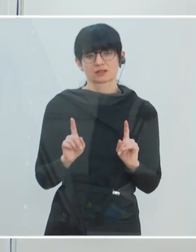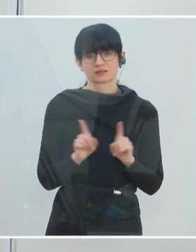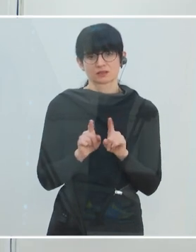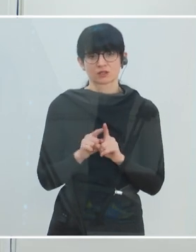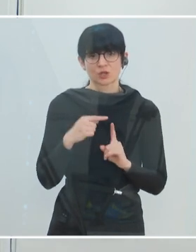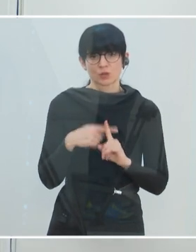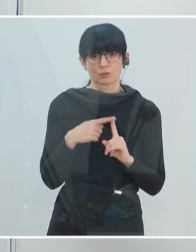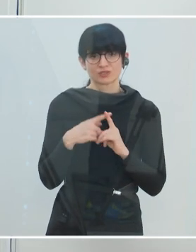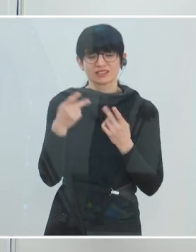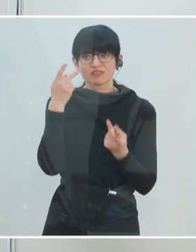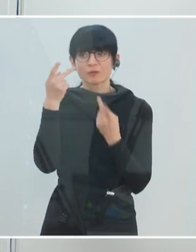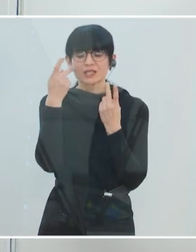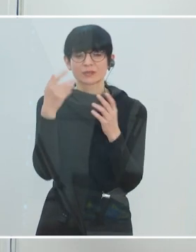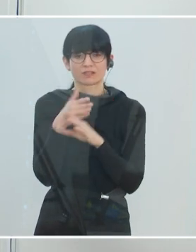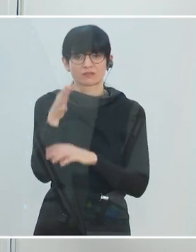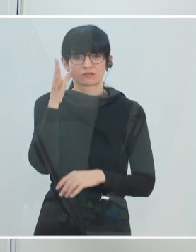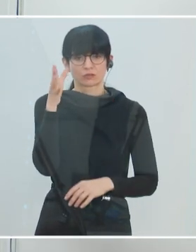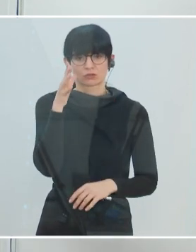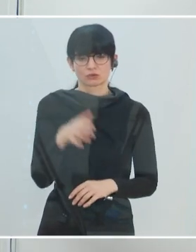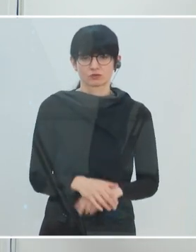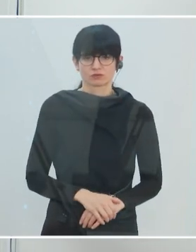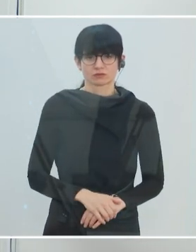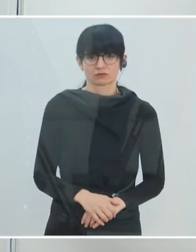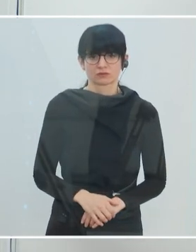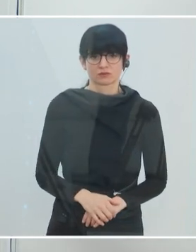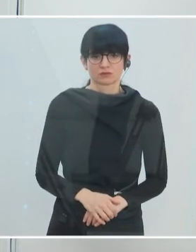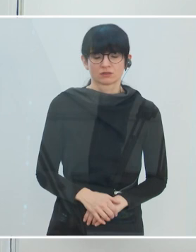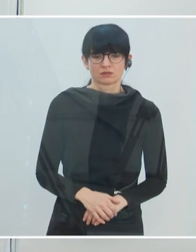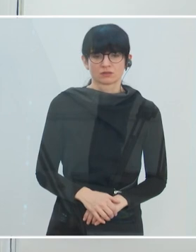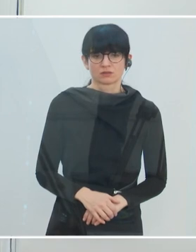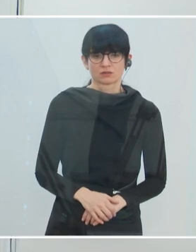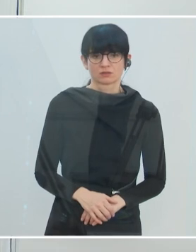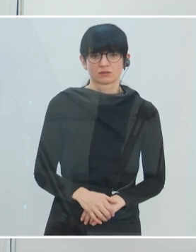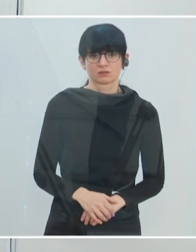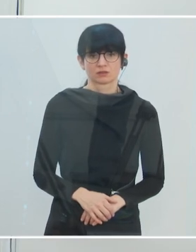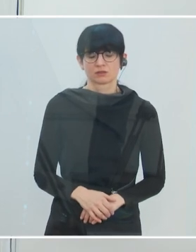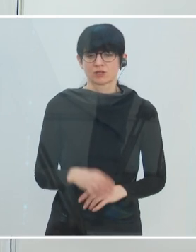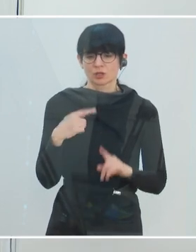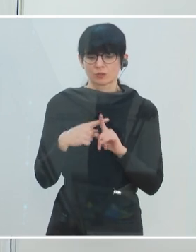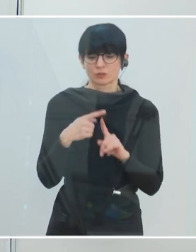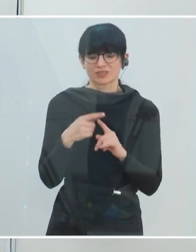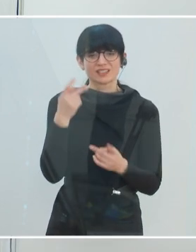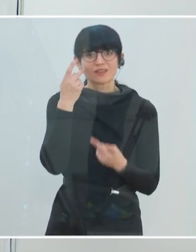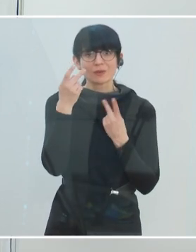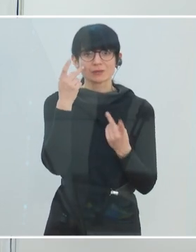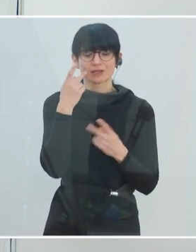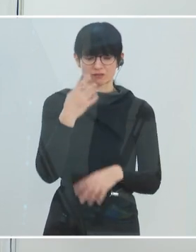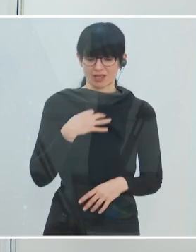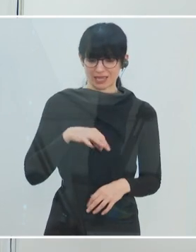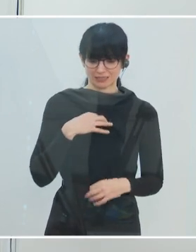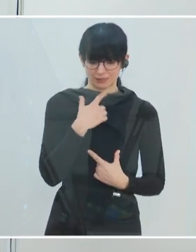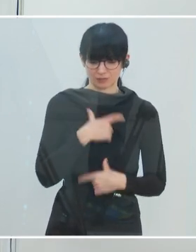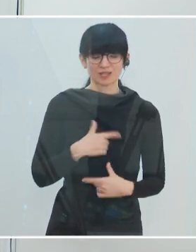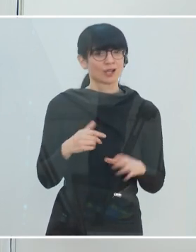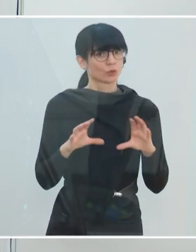eine positive Perspektive für die Zukunft zu finden, für alle Bevölkerungsgruppen. Es geht darum, eine positive Perspektive als Einzelne zu finden,